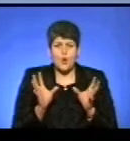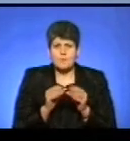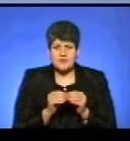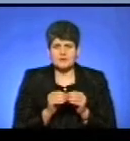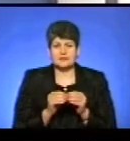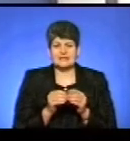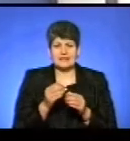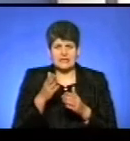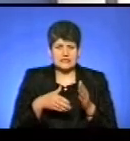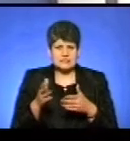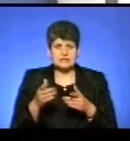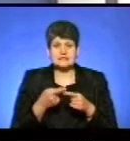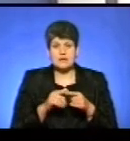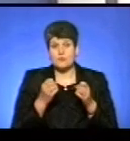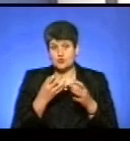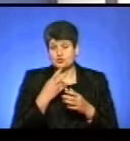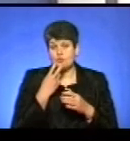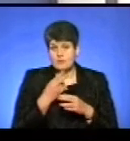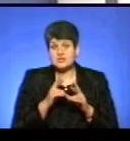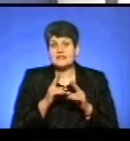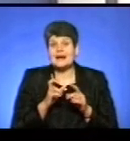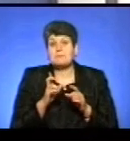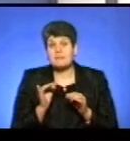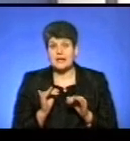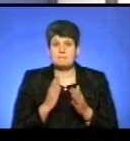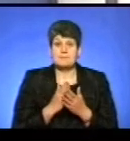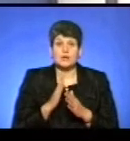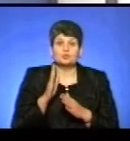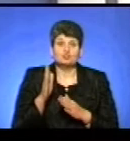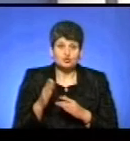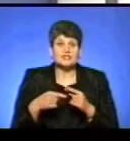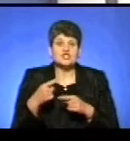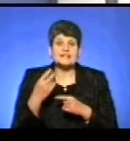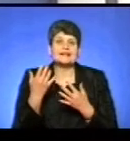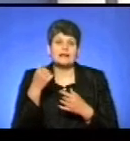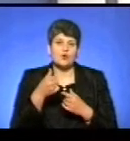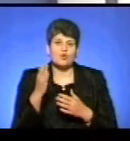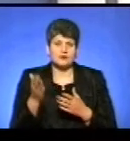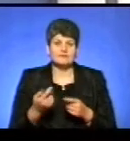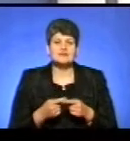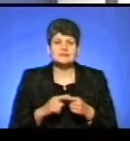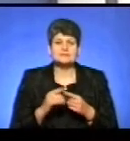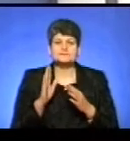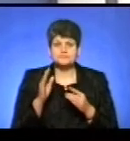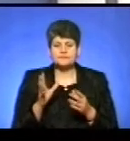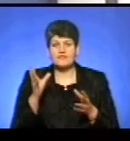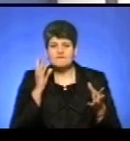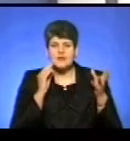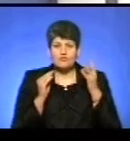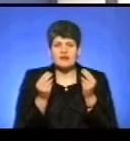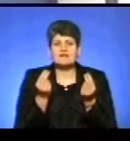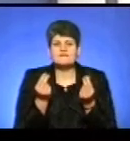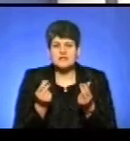адміністративно різати? Це просто бачення, як би мало бути, могло бути через кілька років. ну, звісно, що це буде з відповідними урахуваннями, з